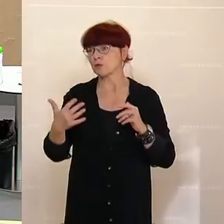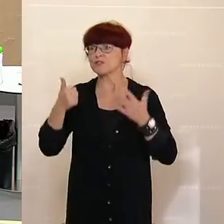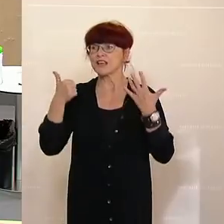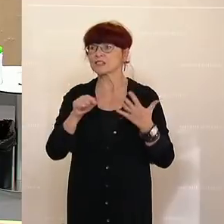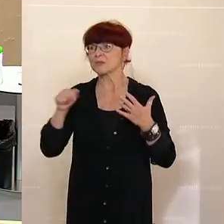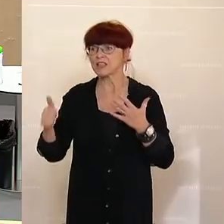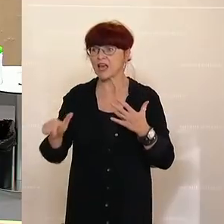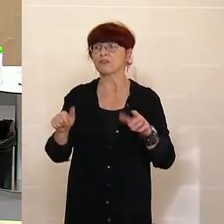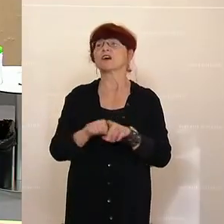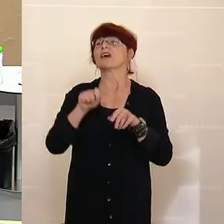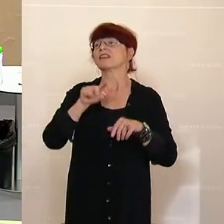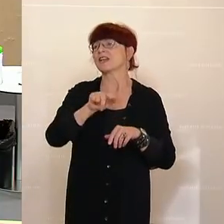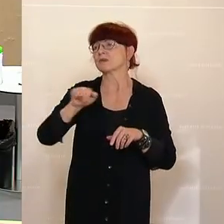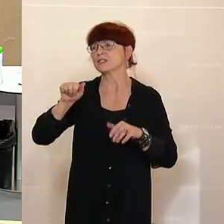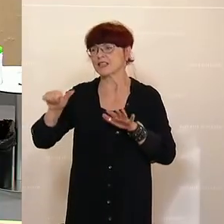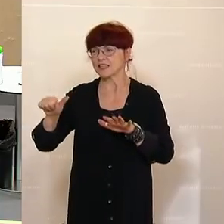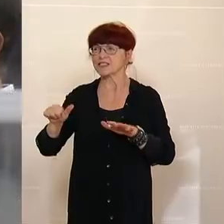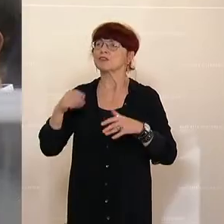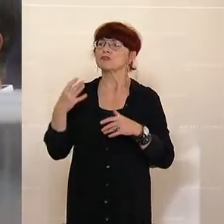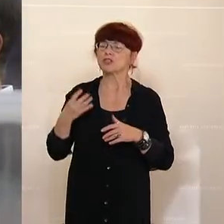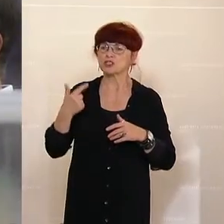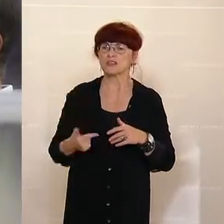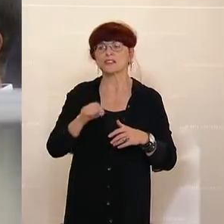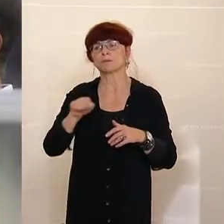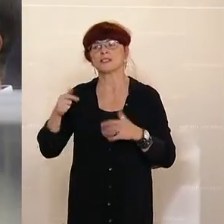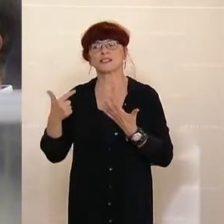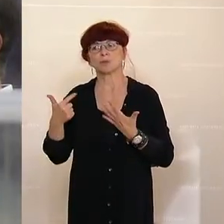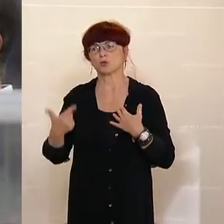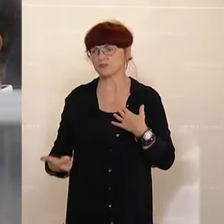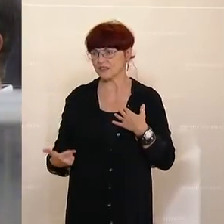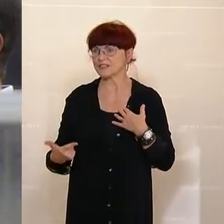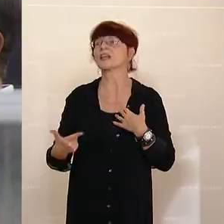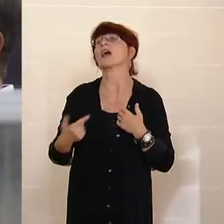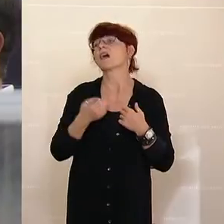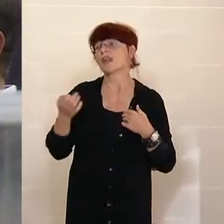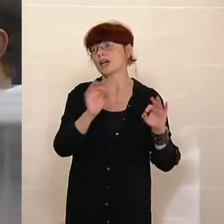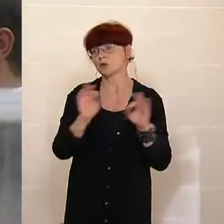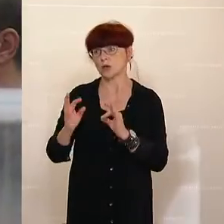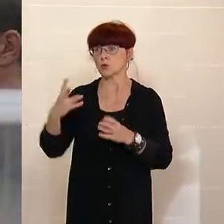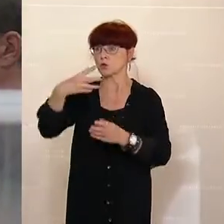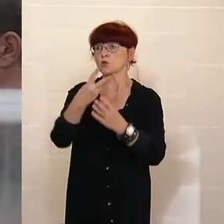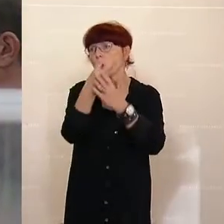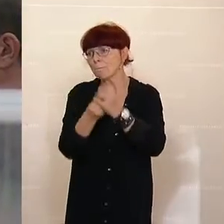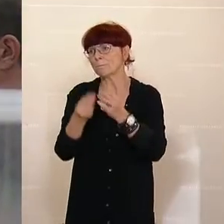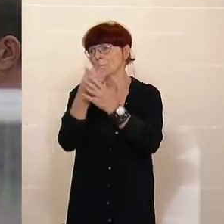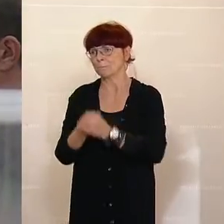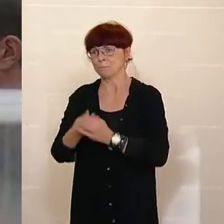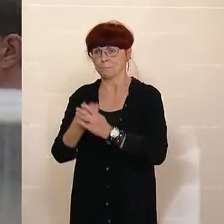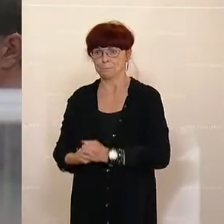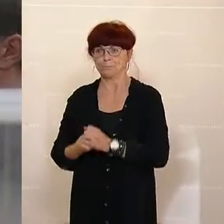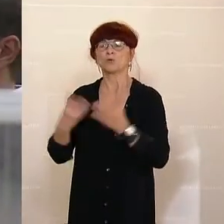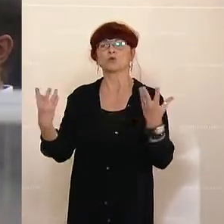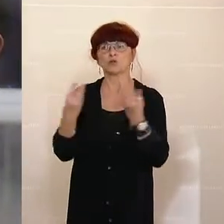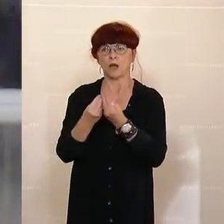16, 17 bis 23 sowie 24 bis 27 der Tagesordnung zusammenzufassen. Gibt es dagegen einen